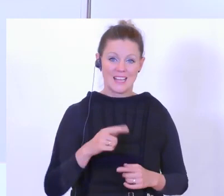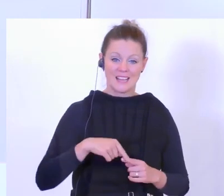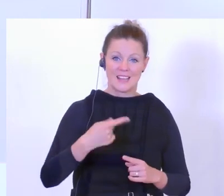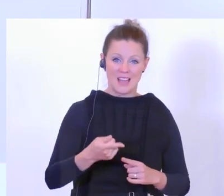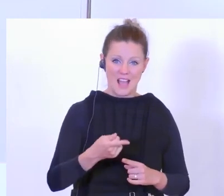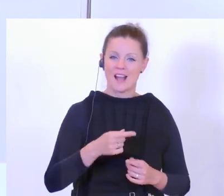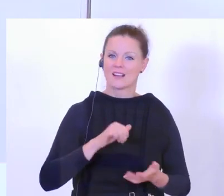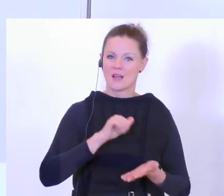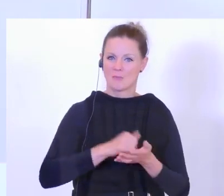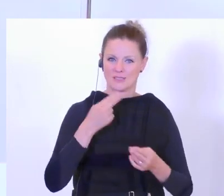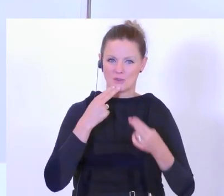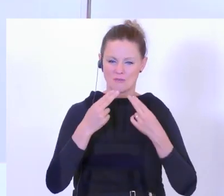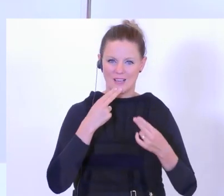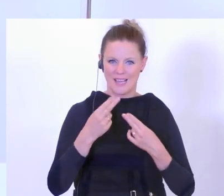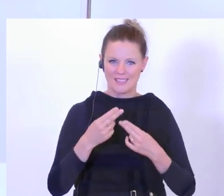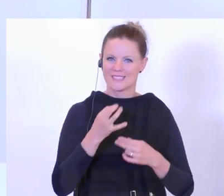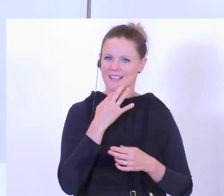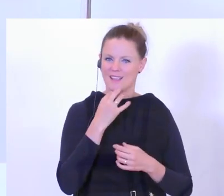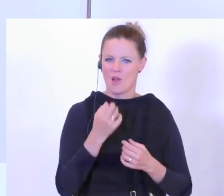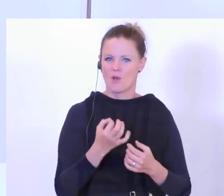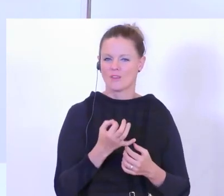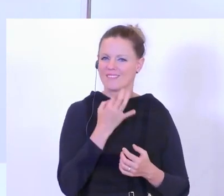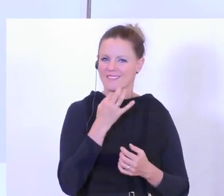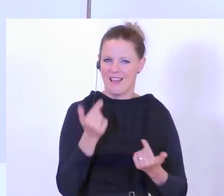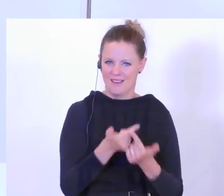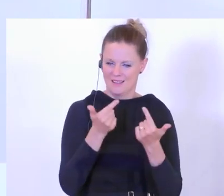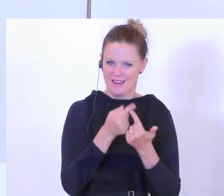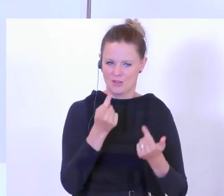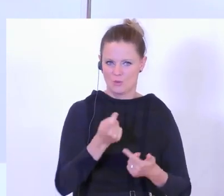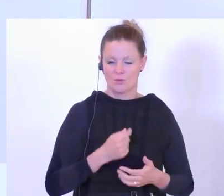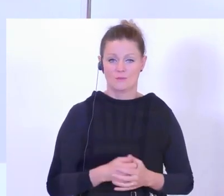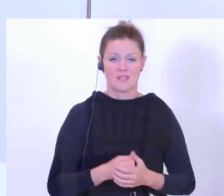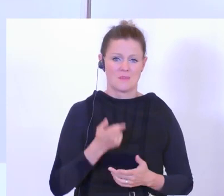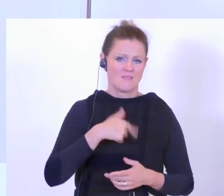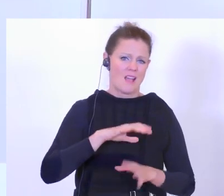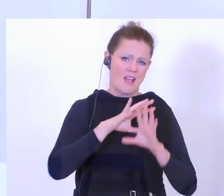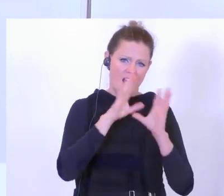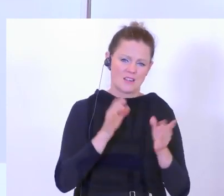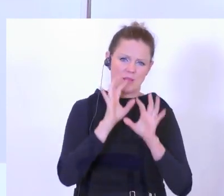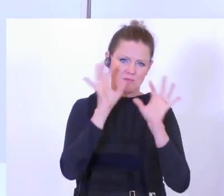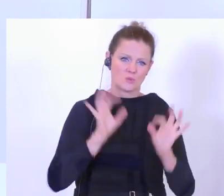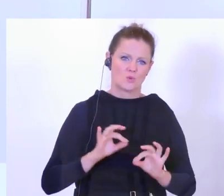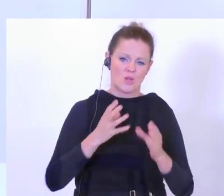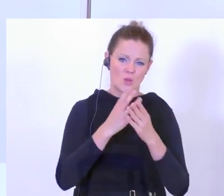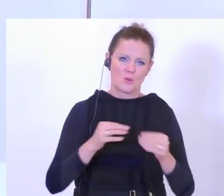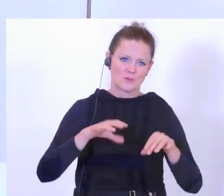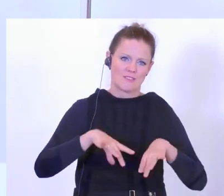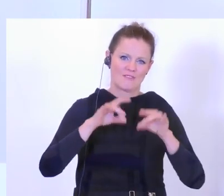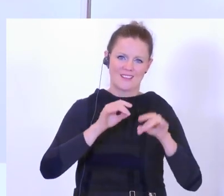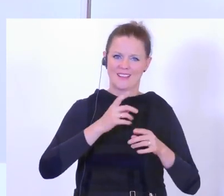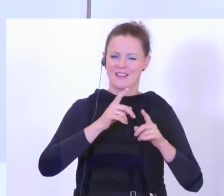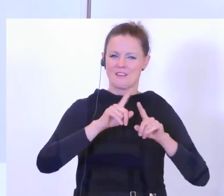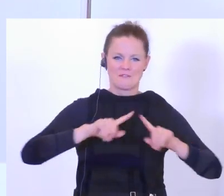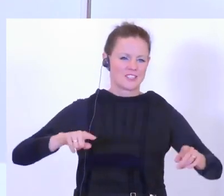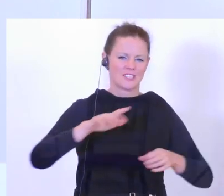gleich dann im Anschluss stattfindet, wo da diese Präzisierungen erfolgen. Aber auch da, man versucht ja in all den Lösungen, die man sucht in den unterschiedlichsten Bereichen,